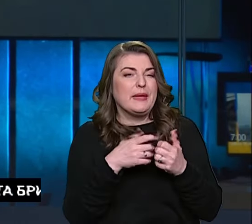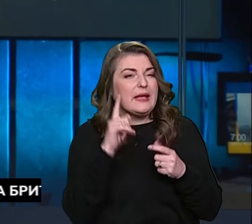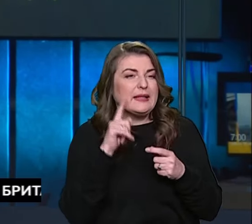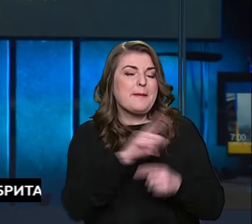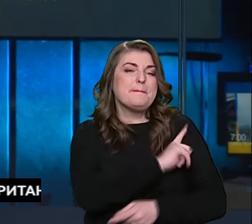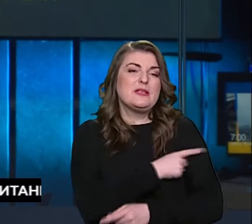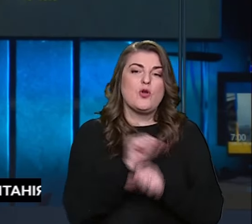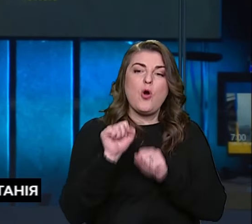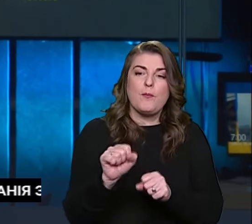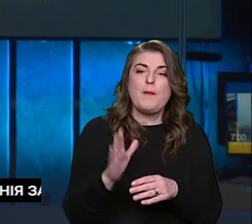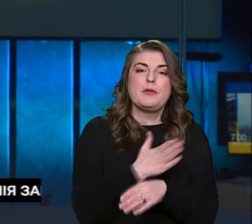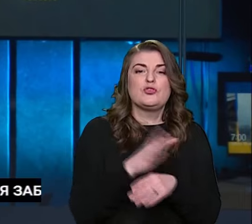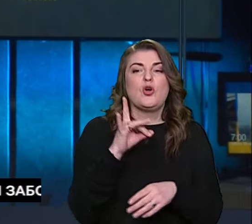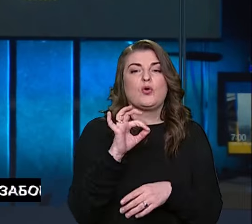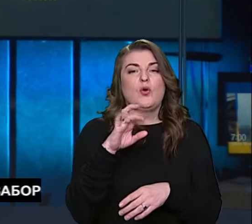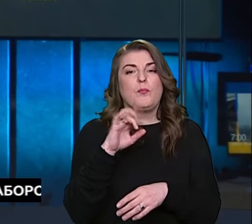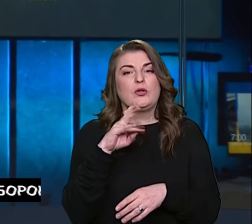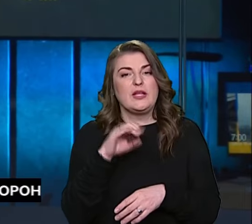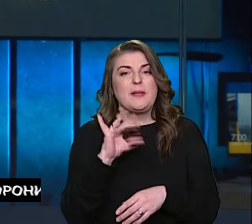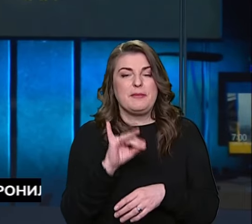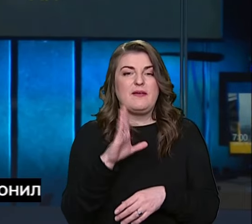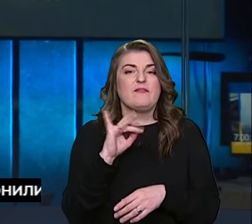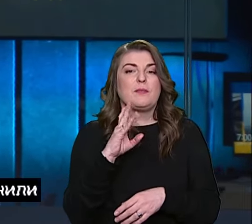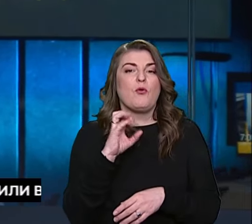оборони між Роботиним та Вербовим. Послухаємо.